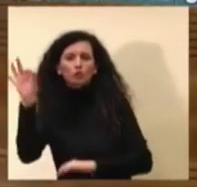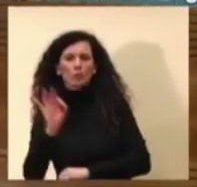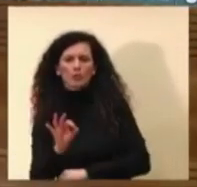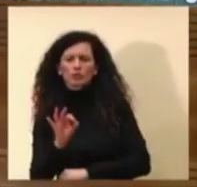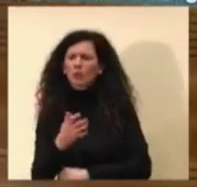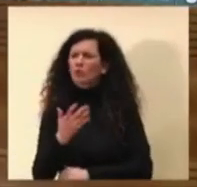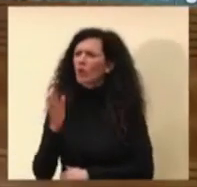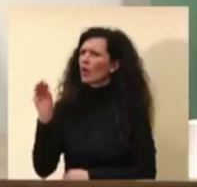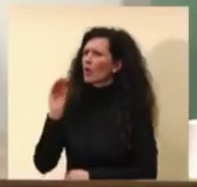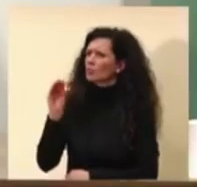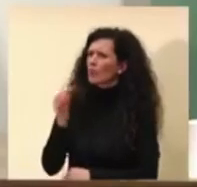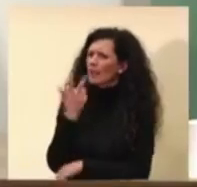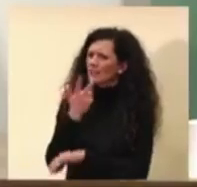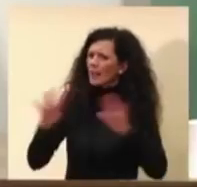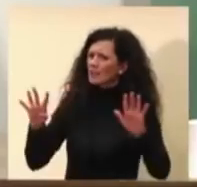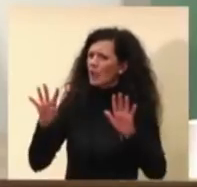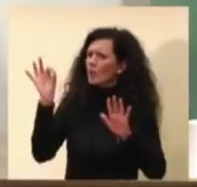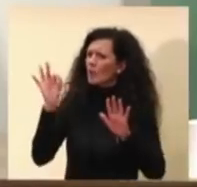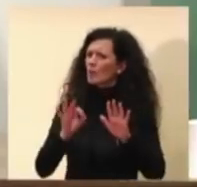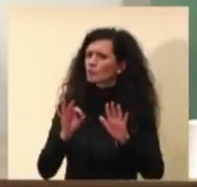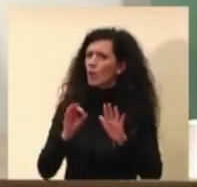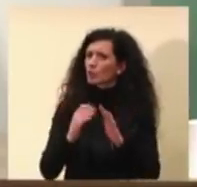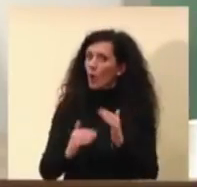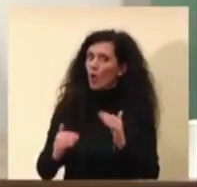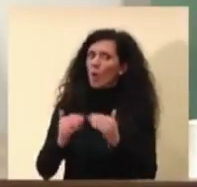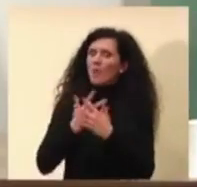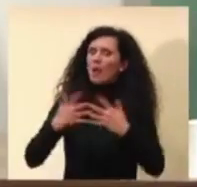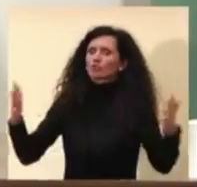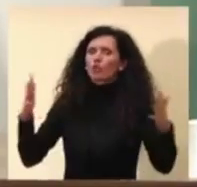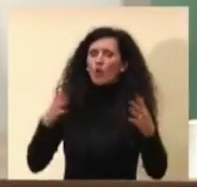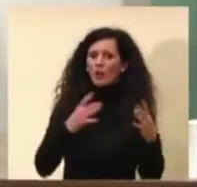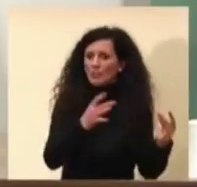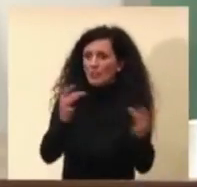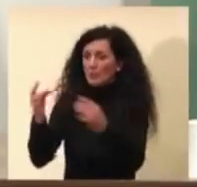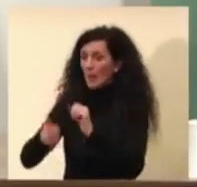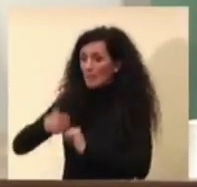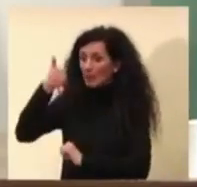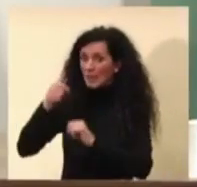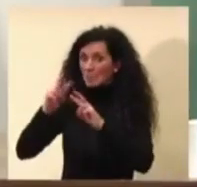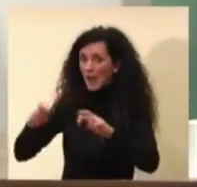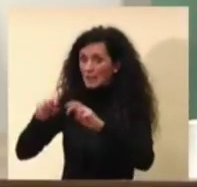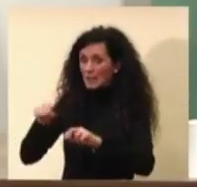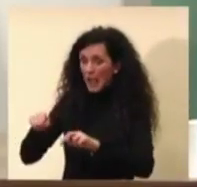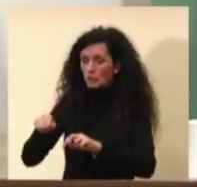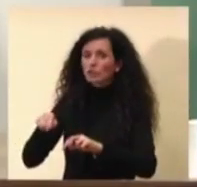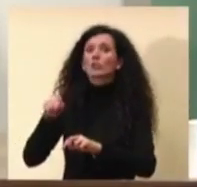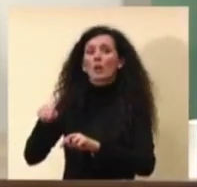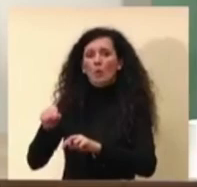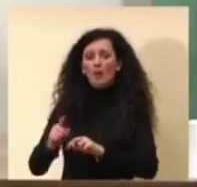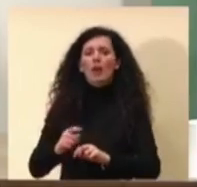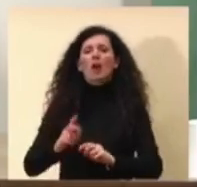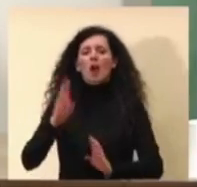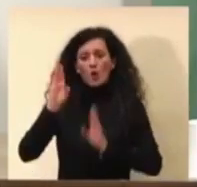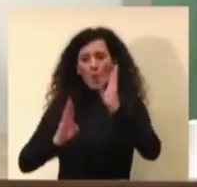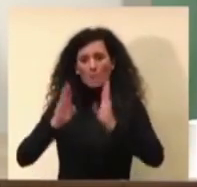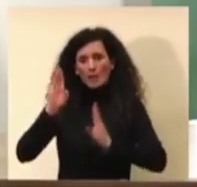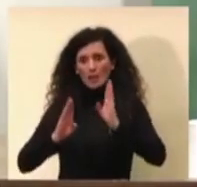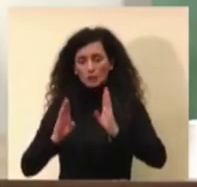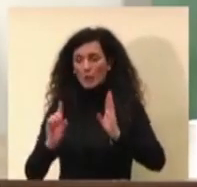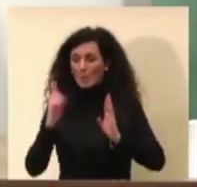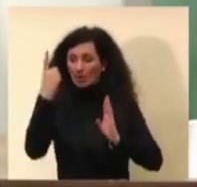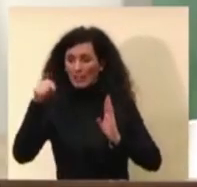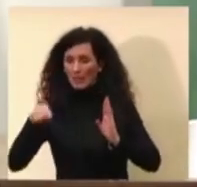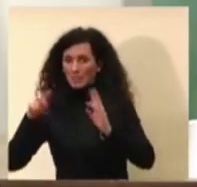la comparazione tra una prima indagine tra la prima